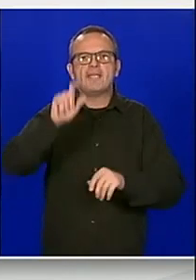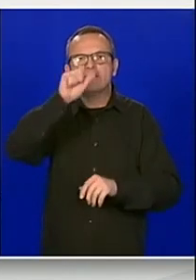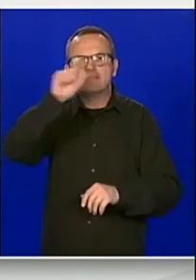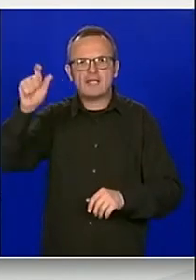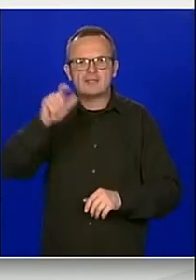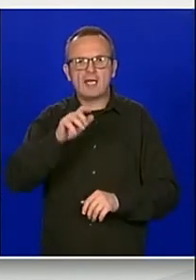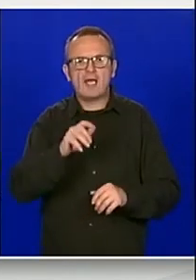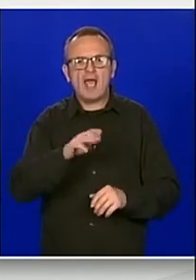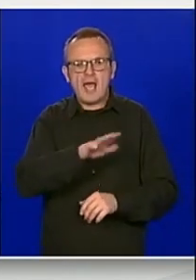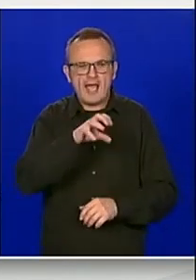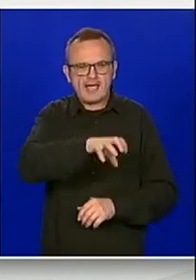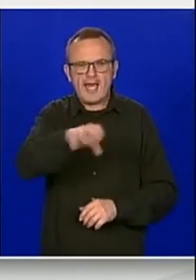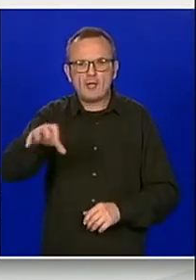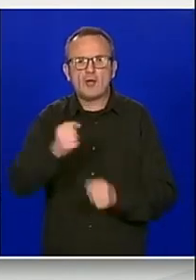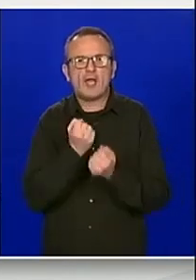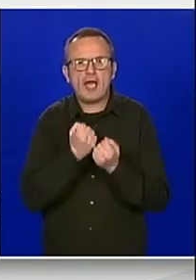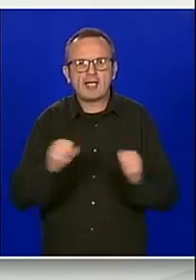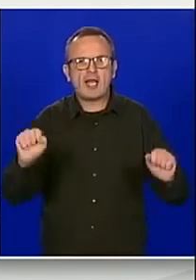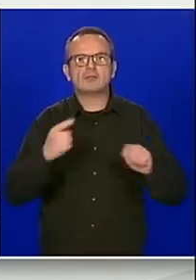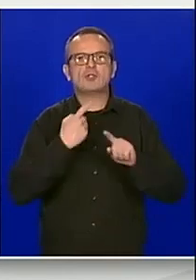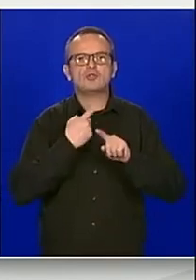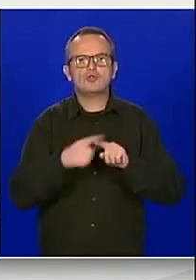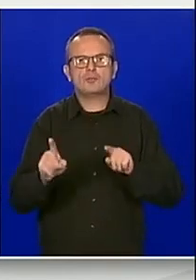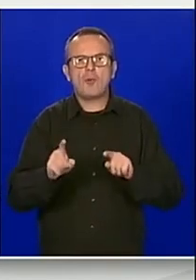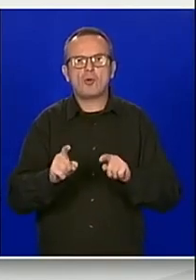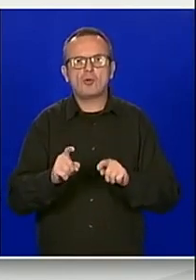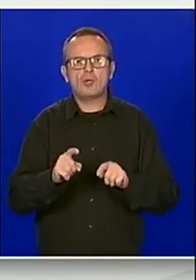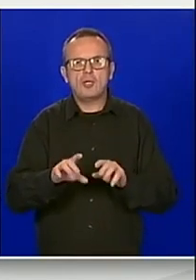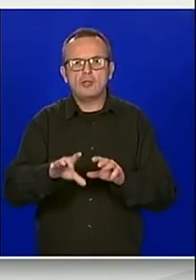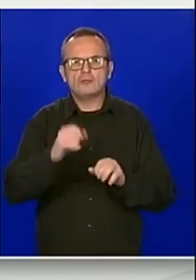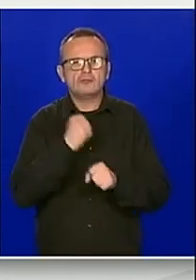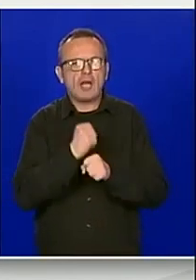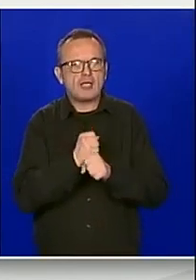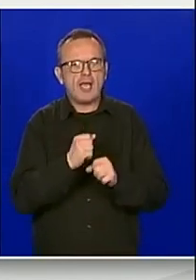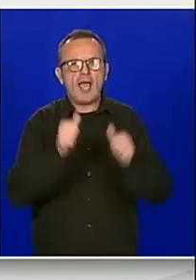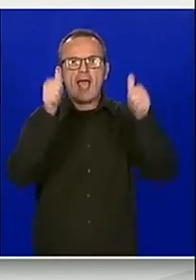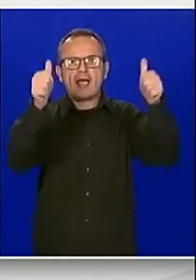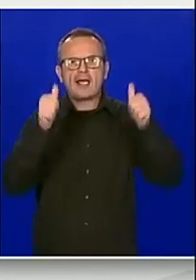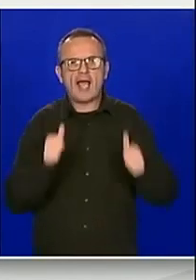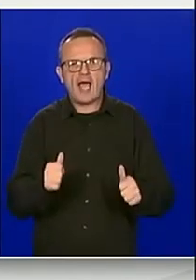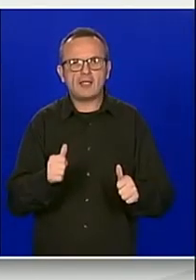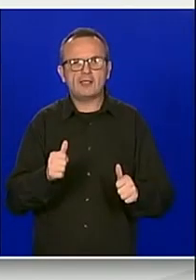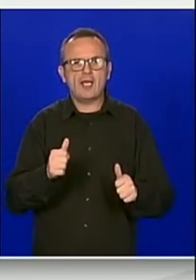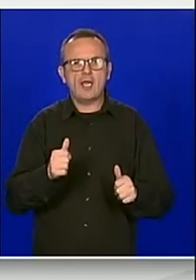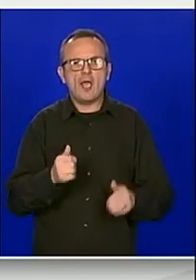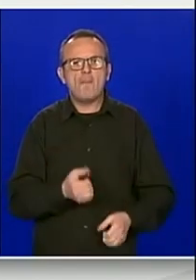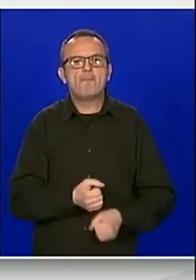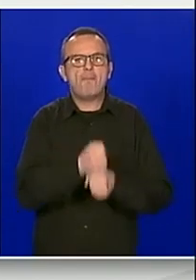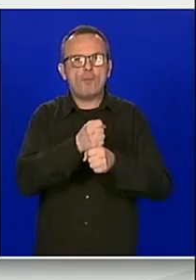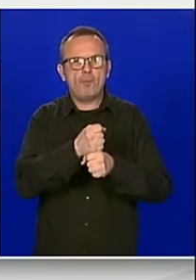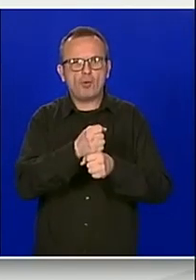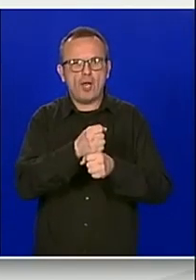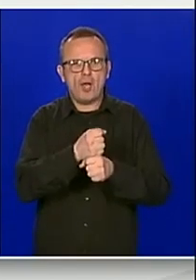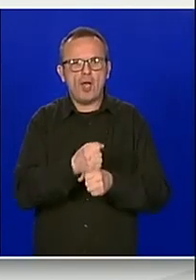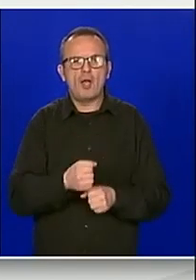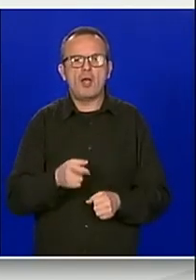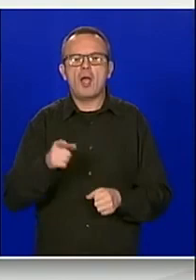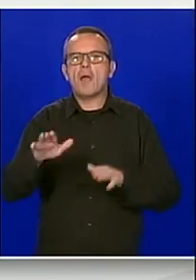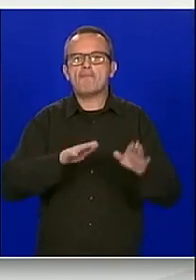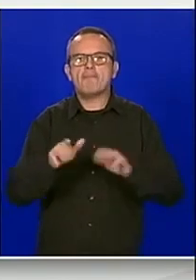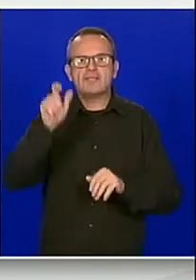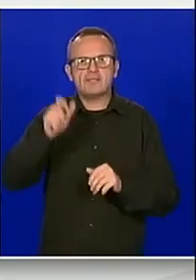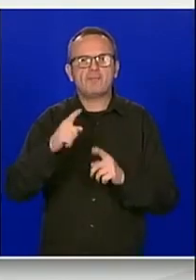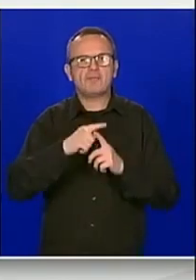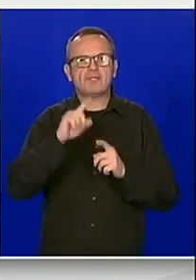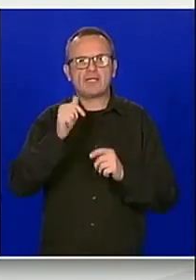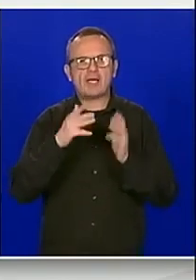fondova Europske unije za produljenje primjene karte regionalnih potpora za razdoblje 14.20. Ministrice Tramišak, izvolite.